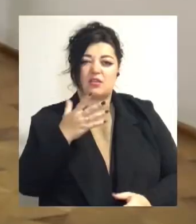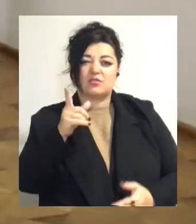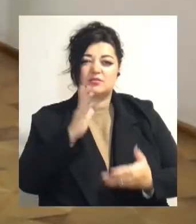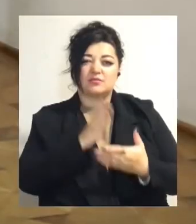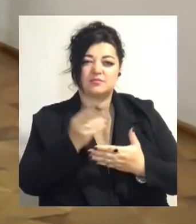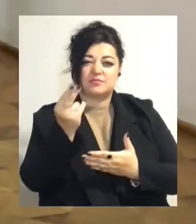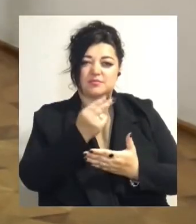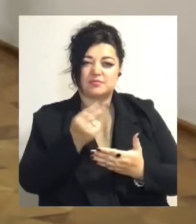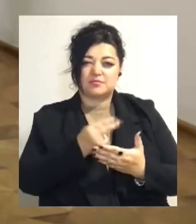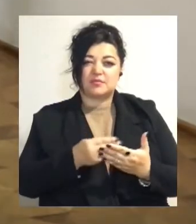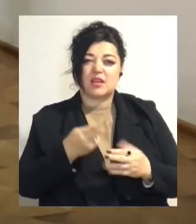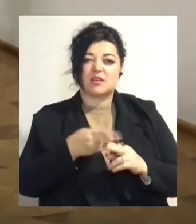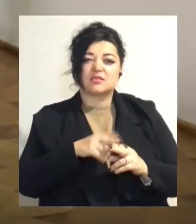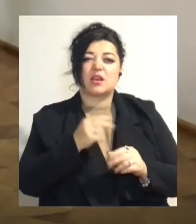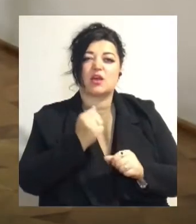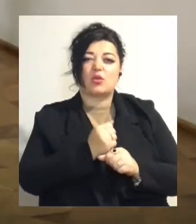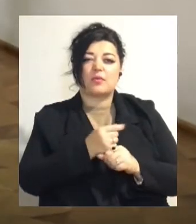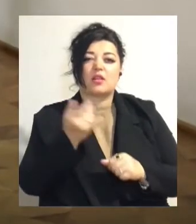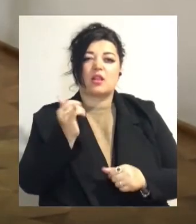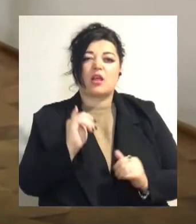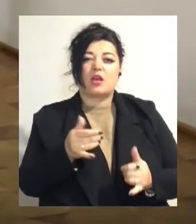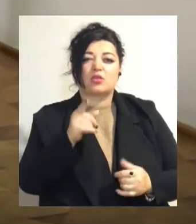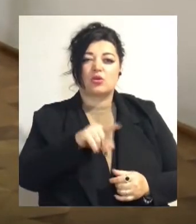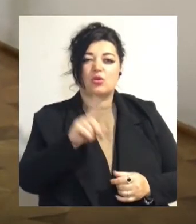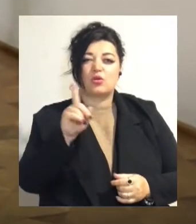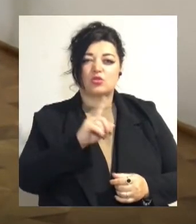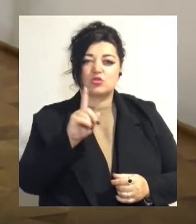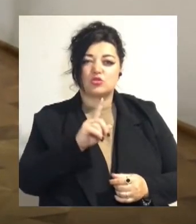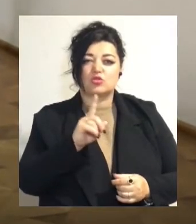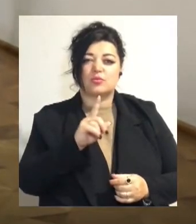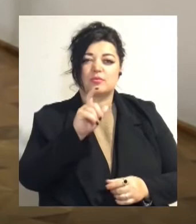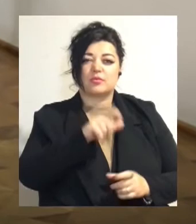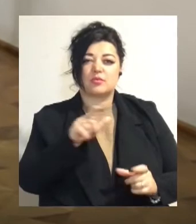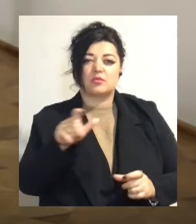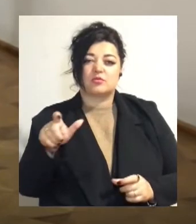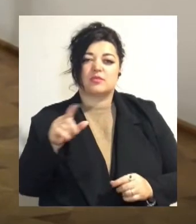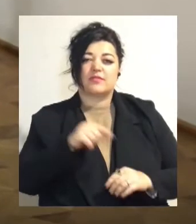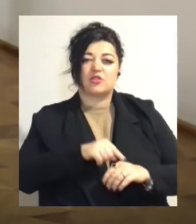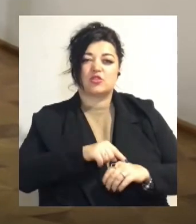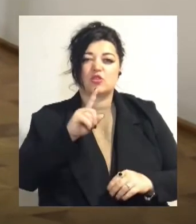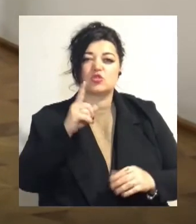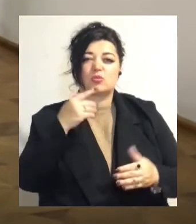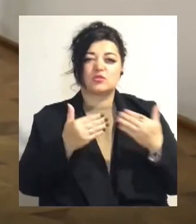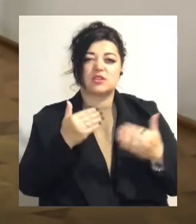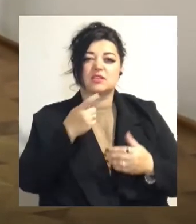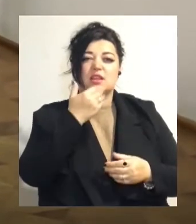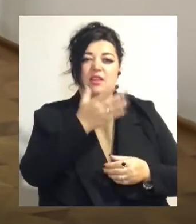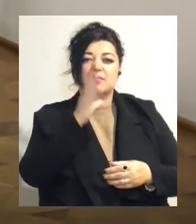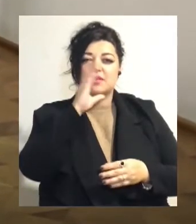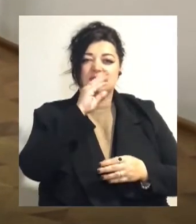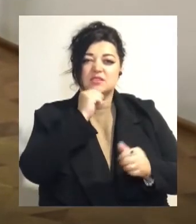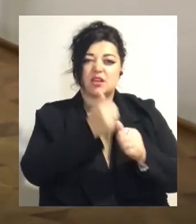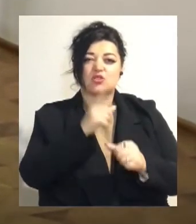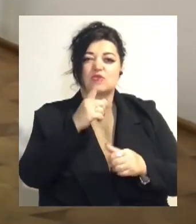картини. Це робиться для того, щоб молода аудиторія відчувала, що музей за ними встигає, що в музеї